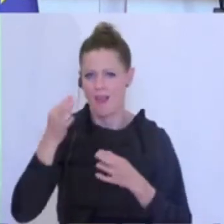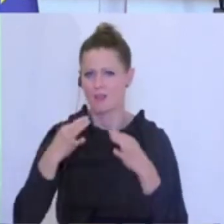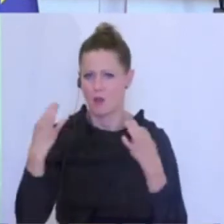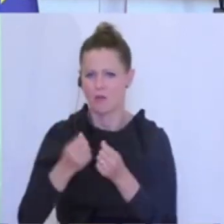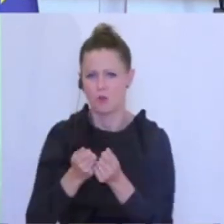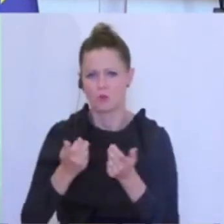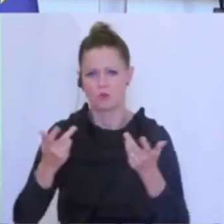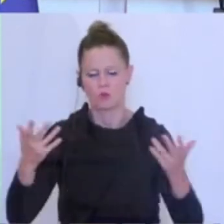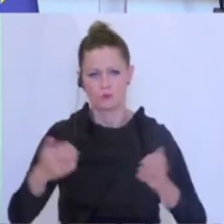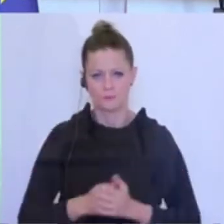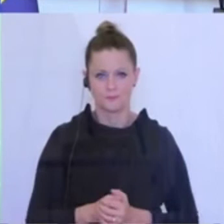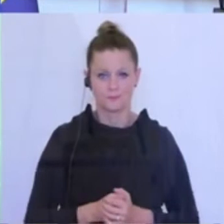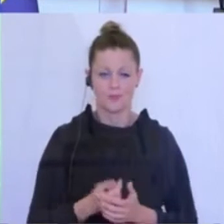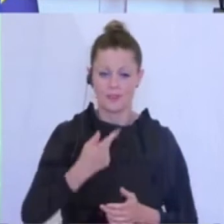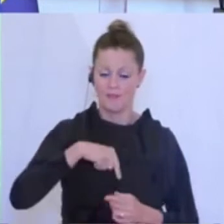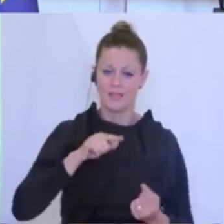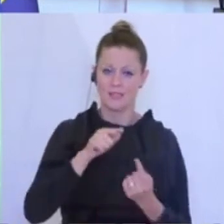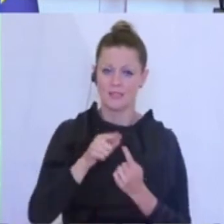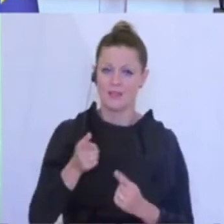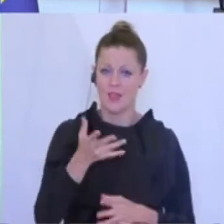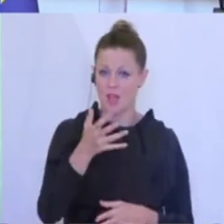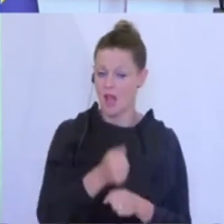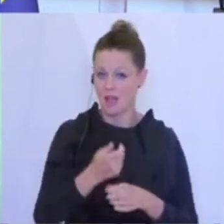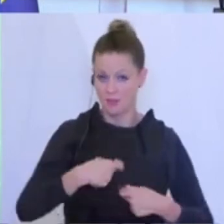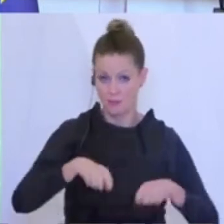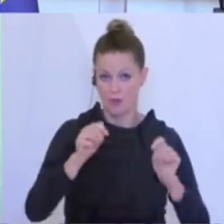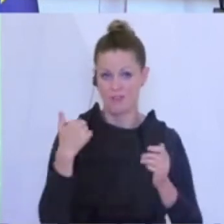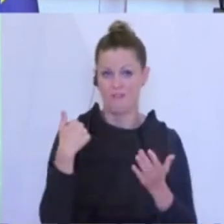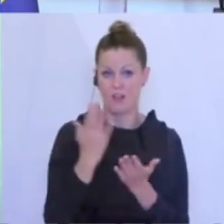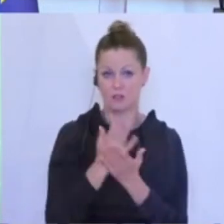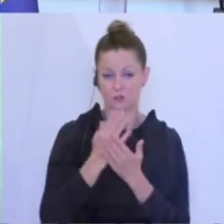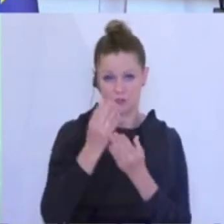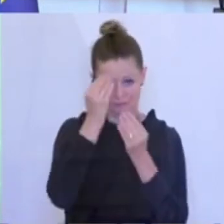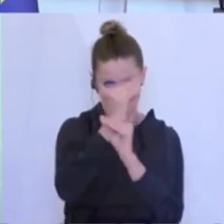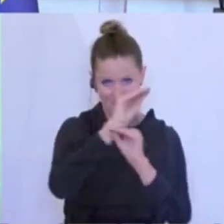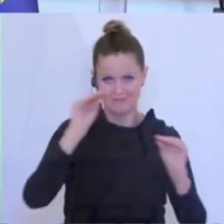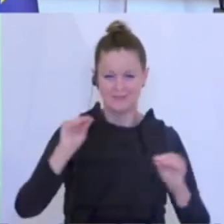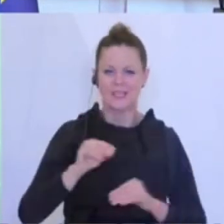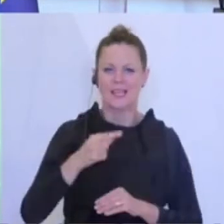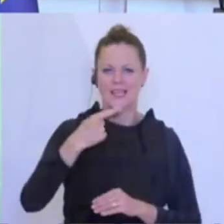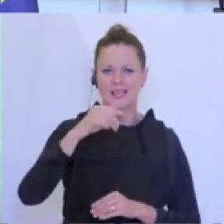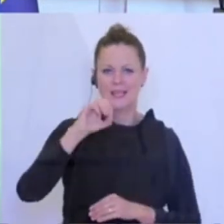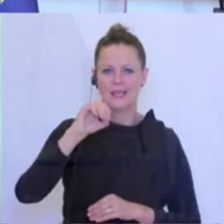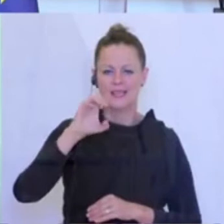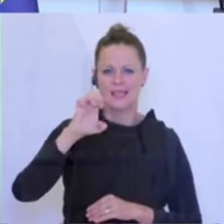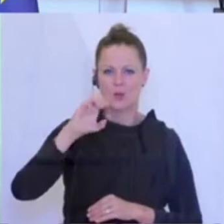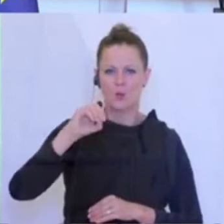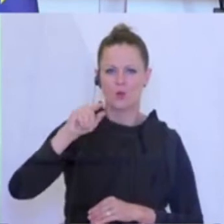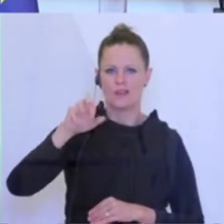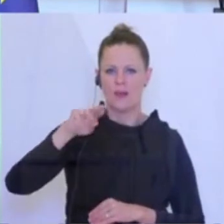mehr. Wir wollen nachhaltig bauen. Darauf wurde hingewiesen. Geothermie, Solarthermie, Wärmerückgewinnung,